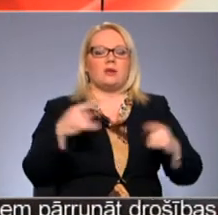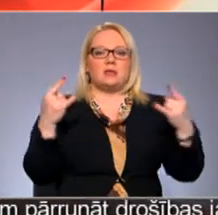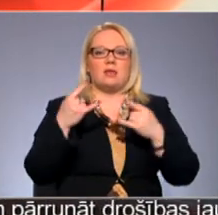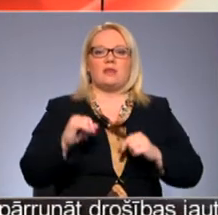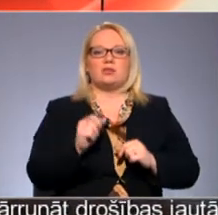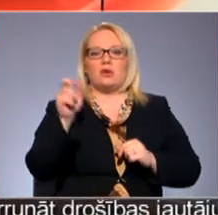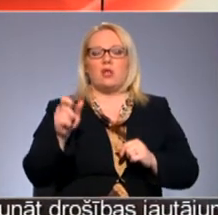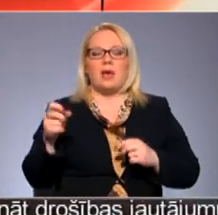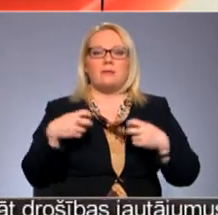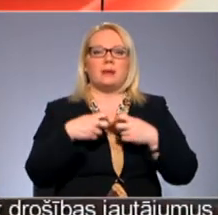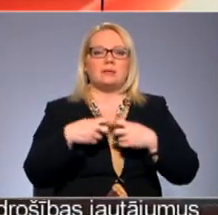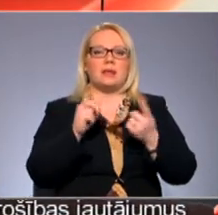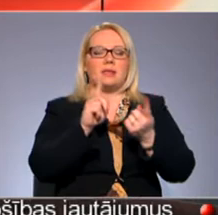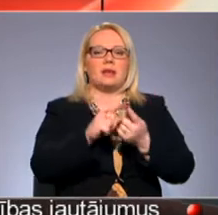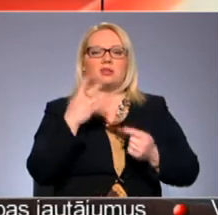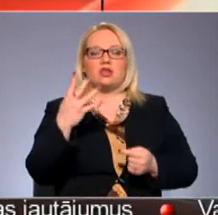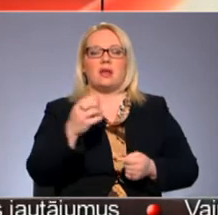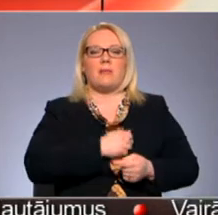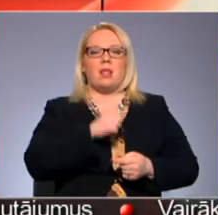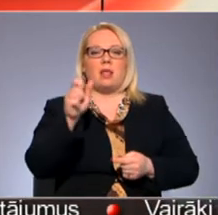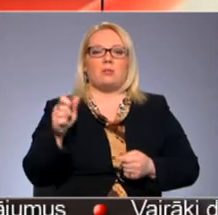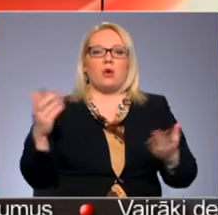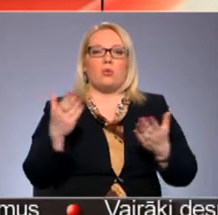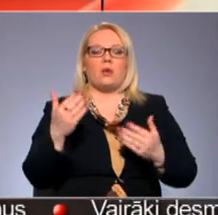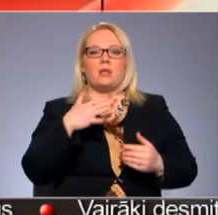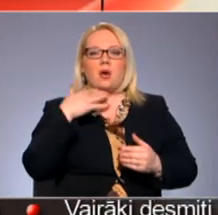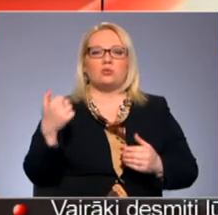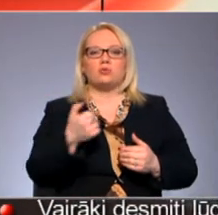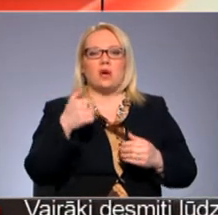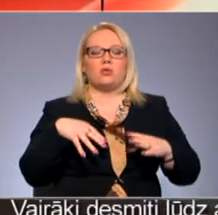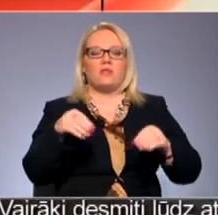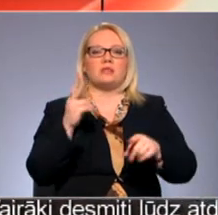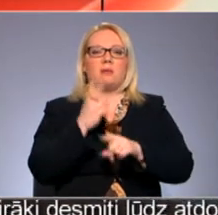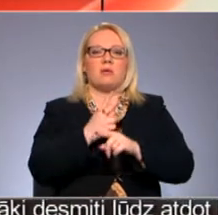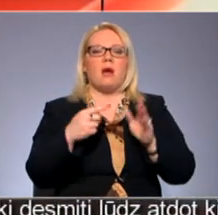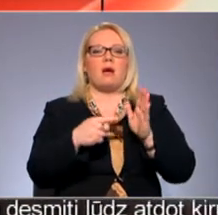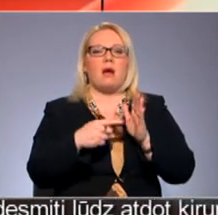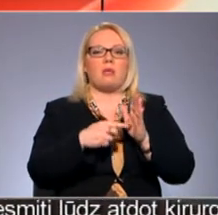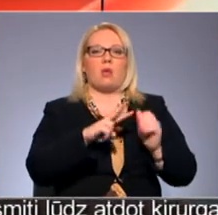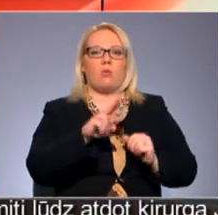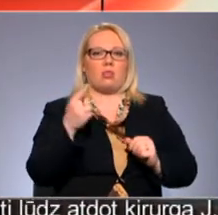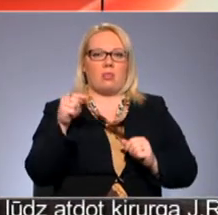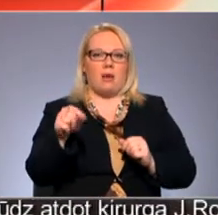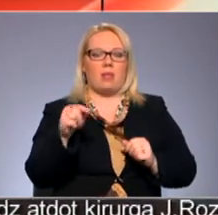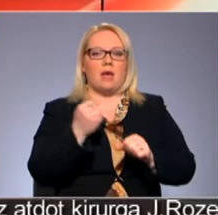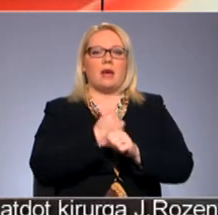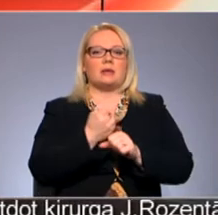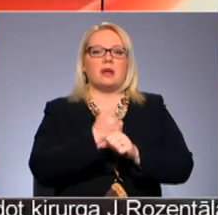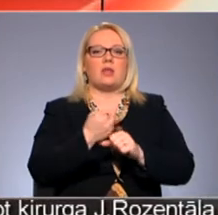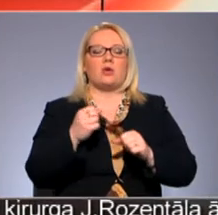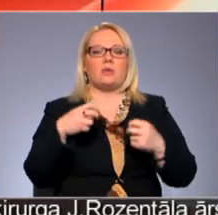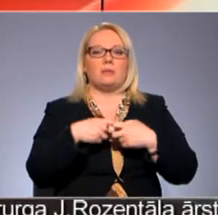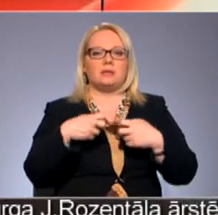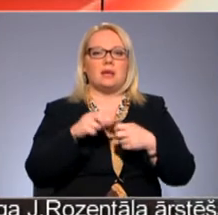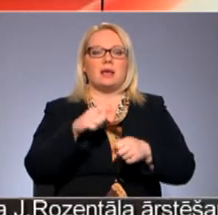televīzijas kolēģi Briselē tikās ar četriem latgaliešiem, kuri jau vairākus gadus veic pienākums kādā no tām. Lai gan nestrādājot, Briselē tiek